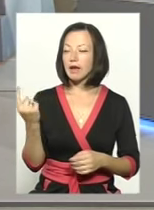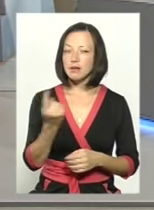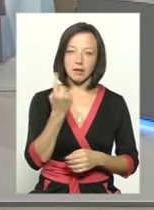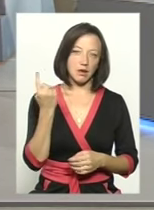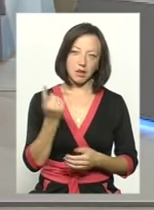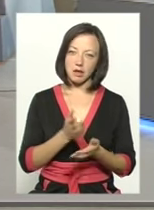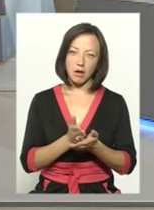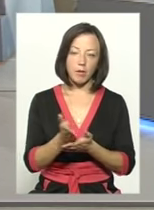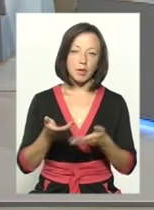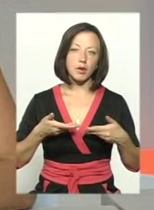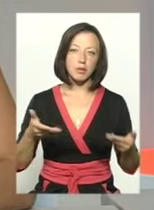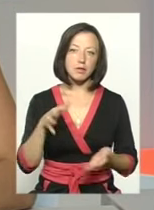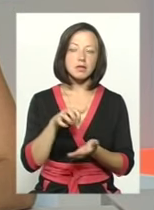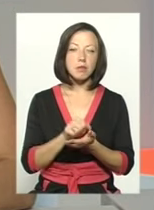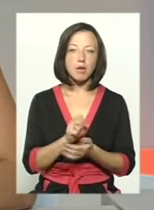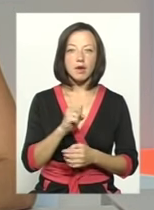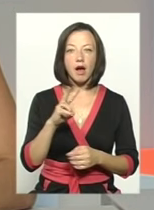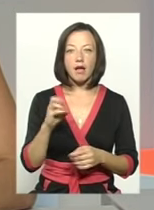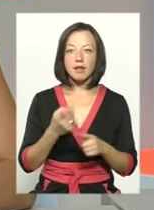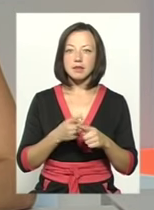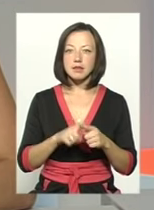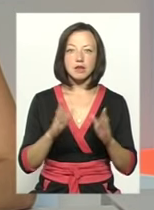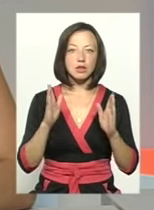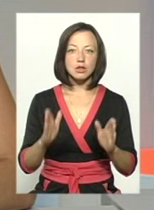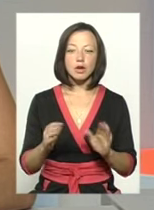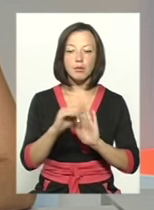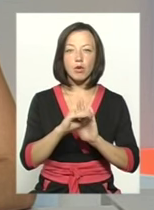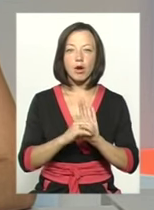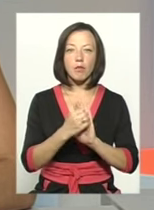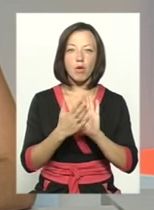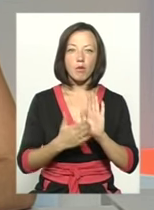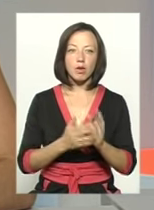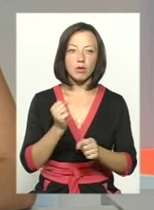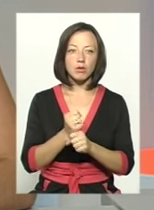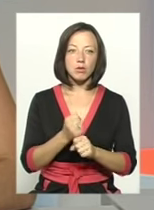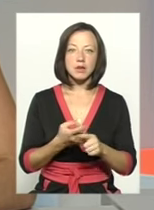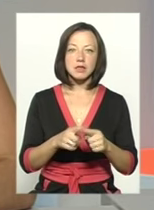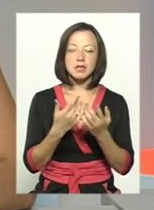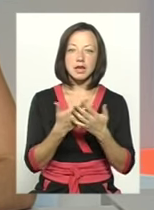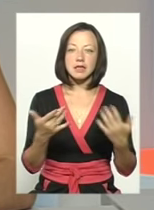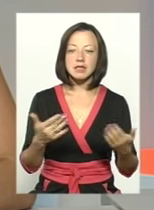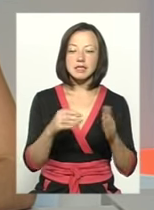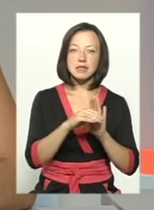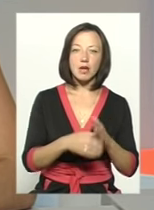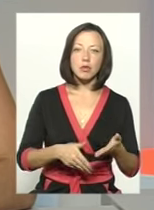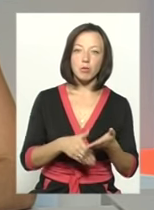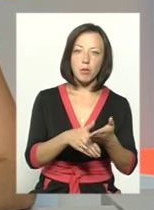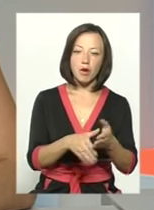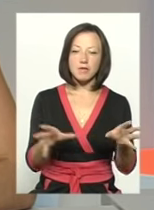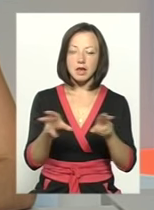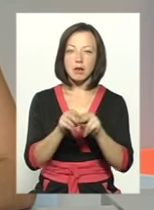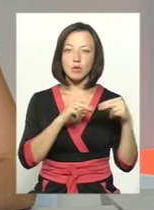напрямок, яким ми займаємося. Але це не лише програми обліку робіт, це різні системи, які допомагають